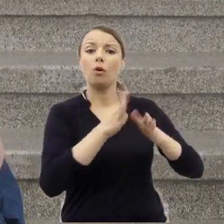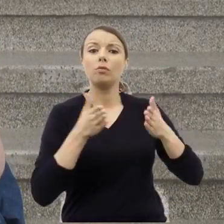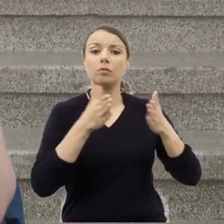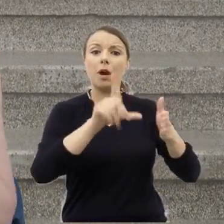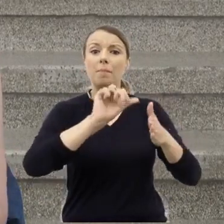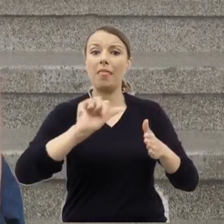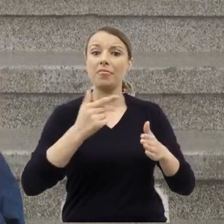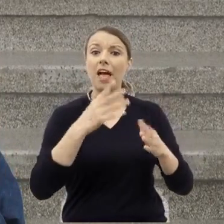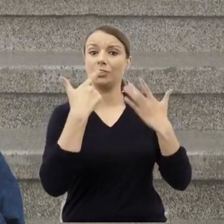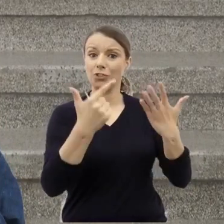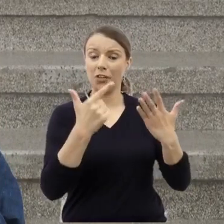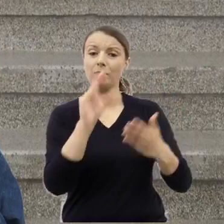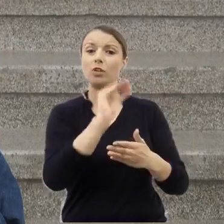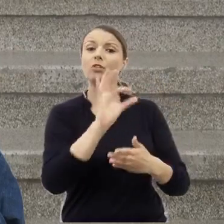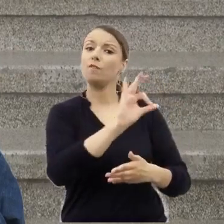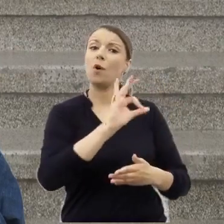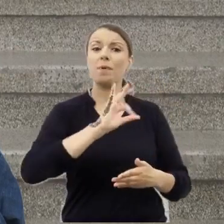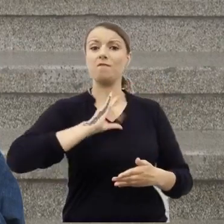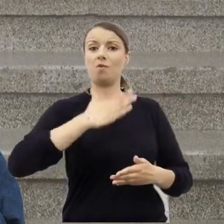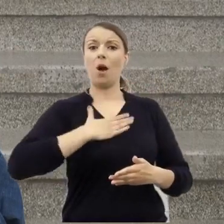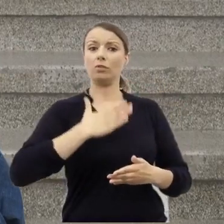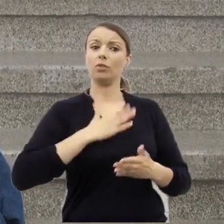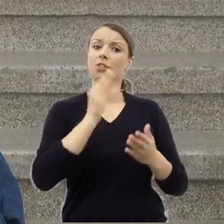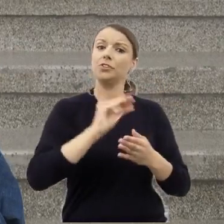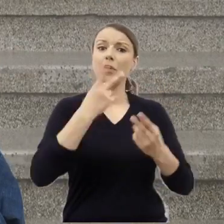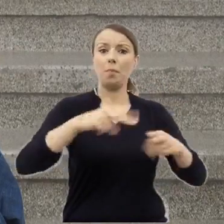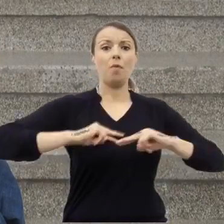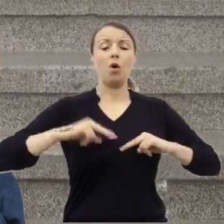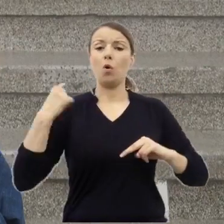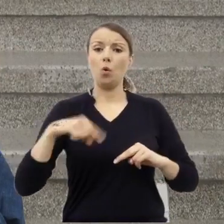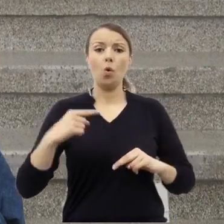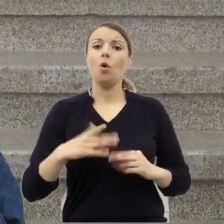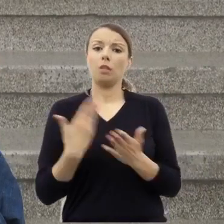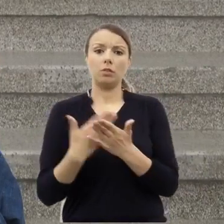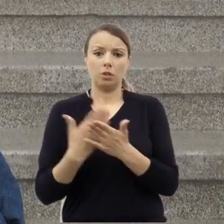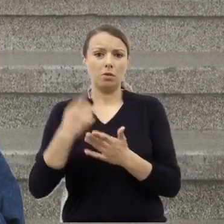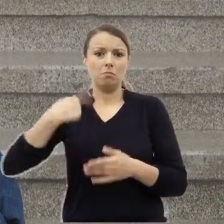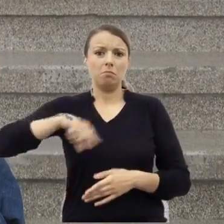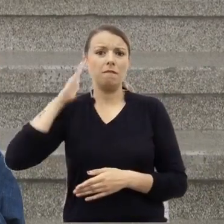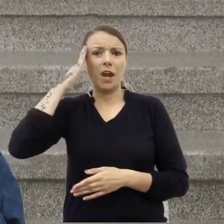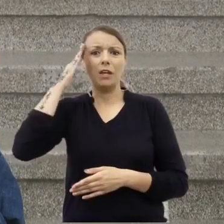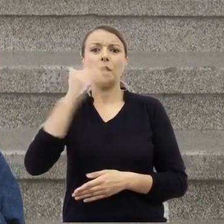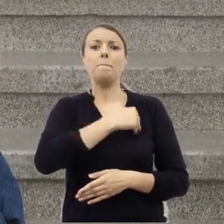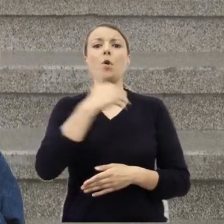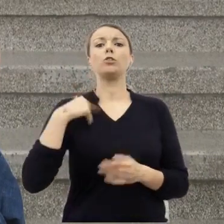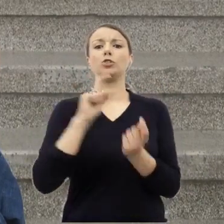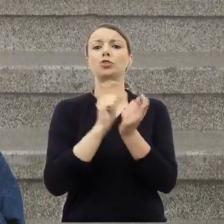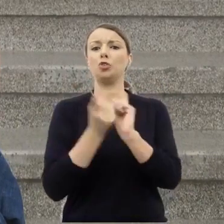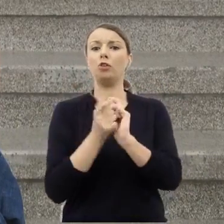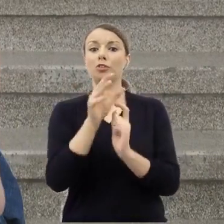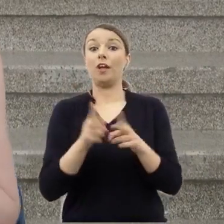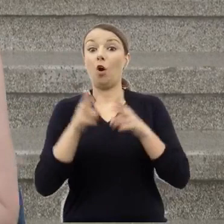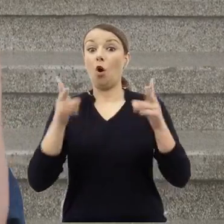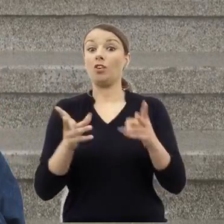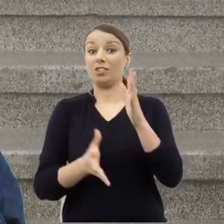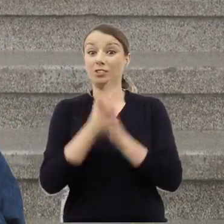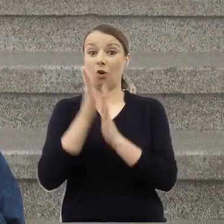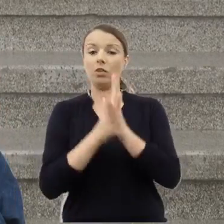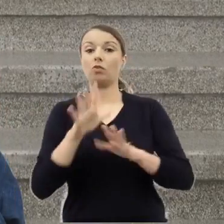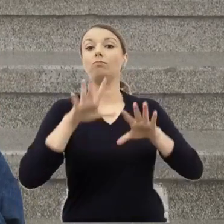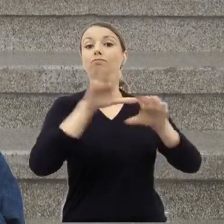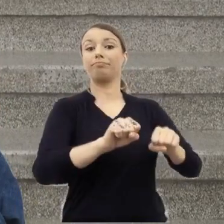odzyskali, bo jak wiemy, ich własność została zajęta przez polskich sąsiadów w czasie wojny, w czasie